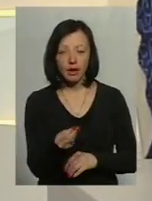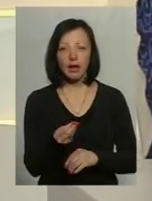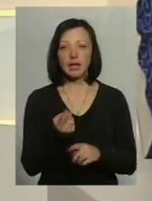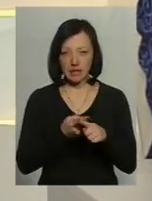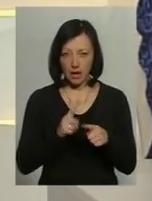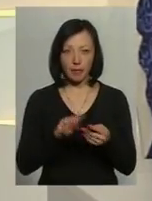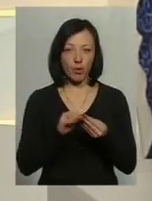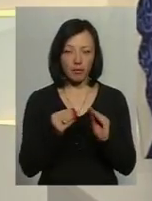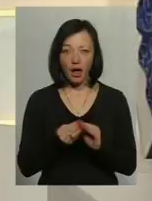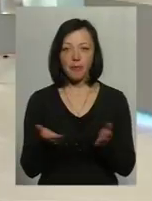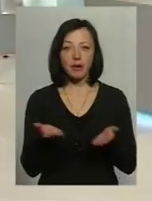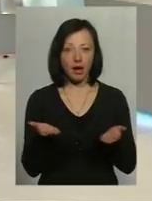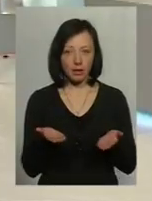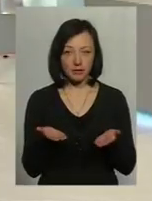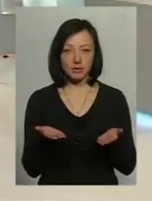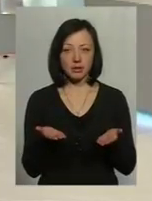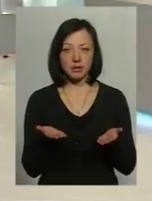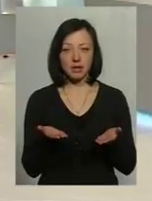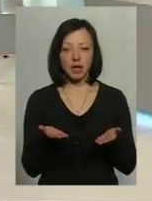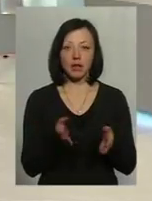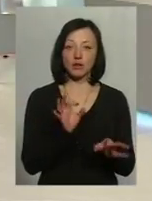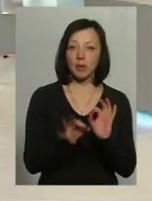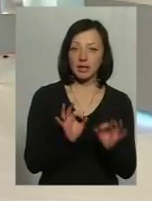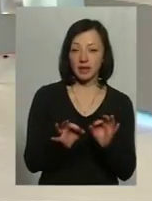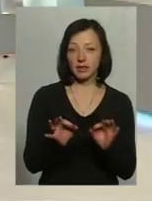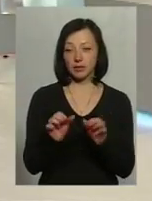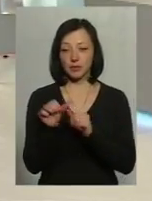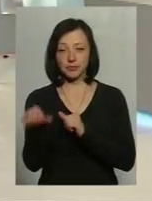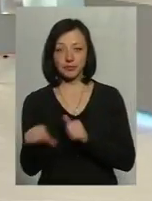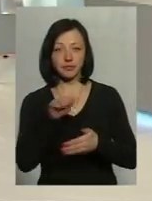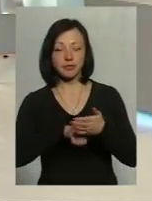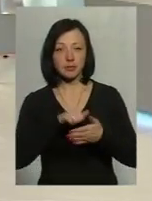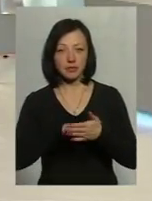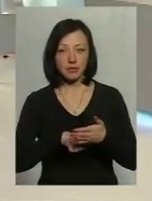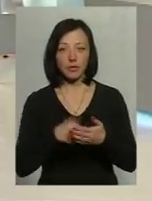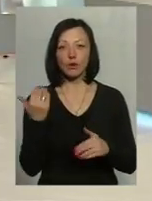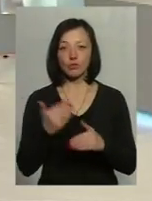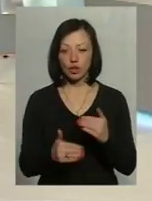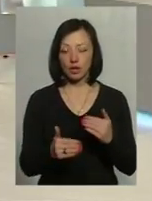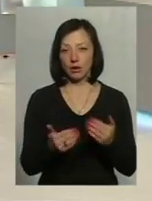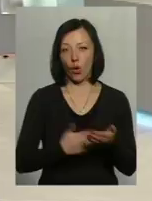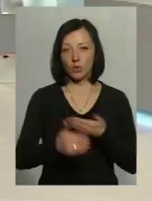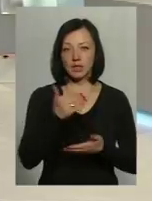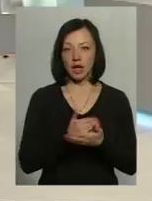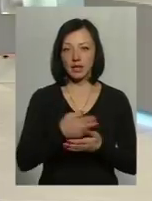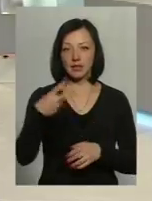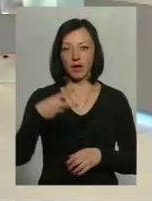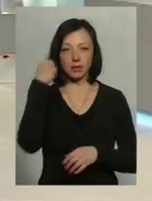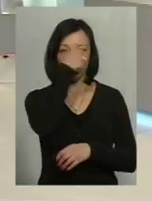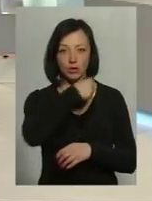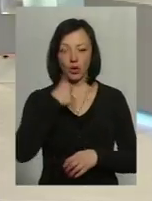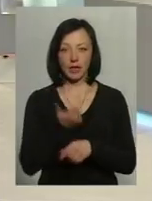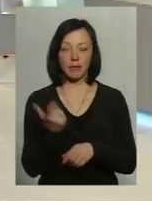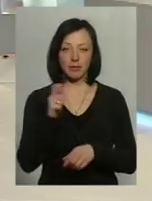це проблеми, які чи то зуб'єктивних, чи то зуб'єктивних причин вже останні щонайменше 20 років,